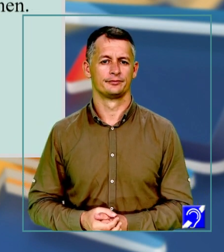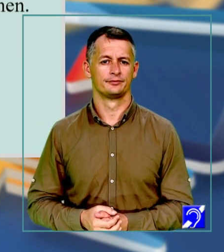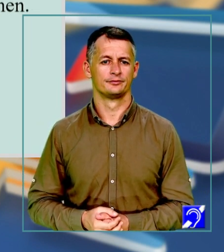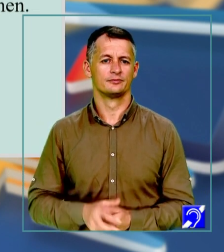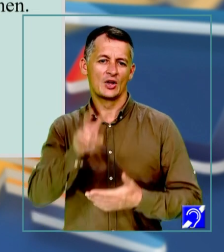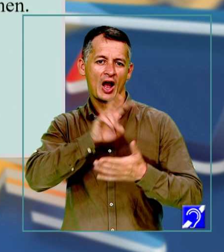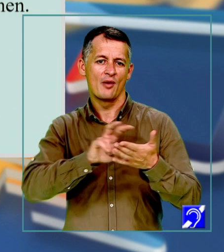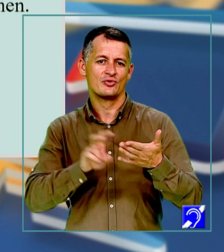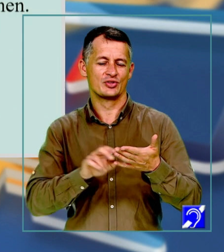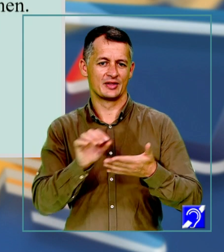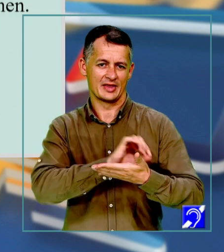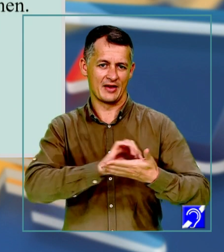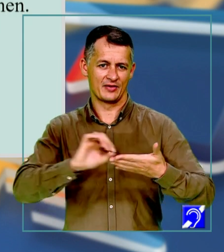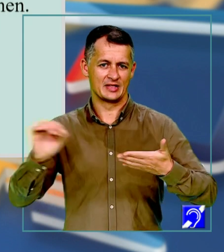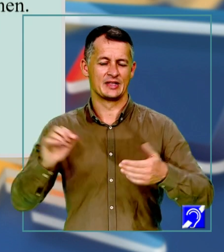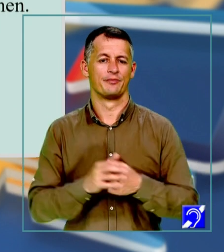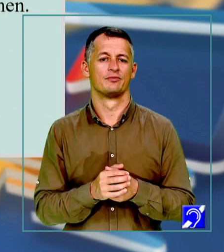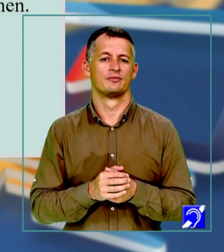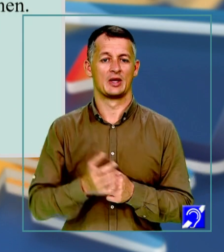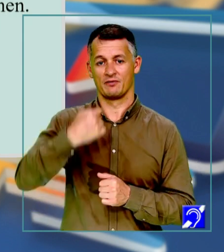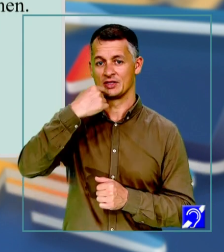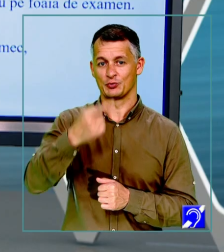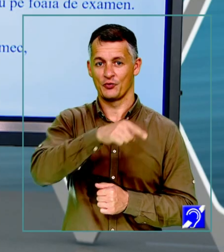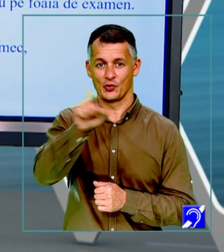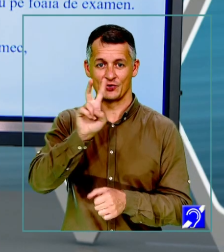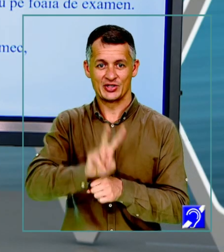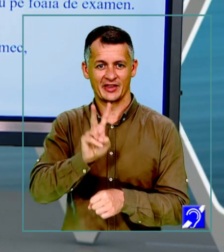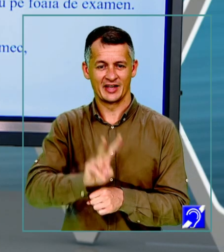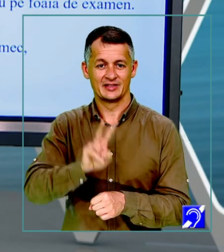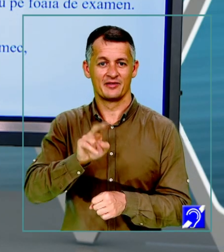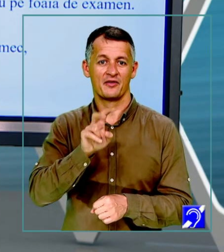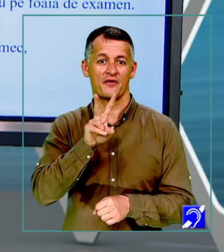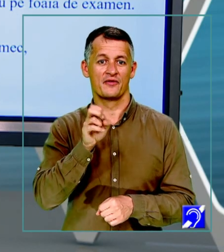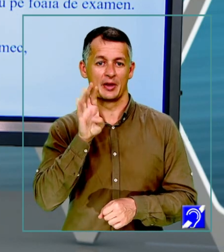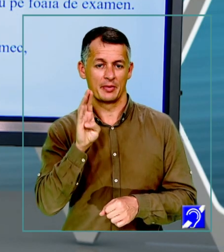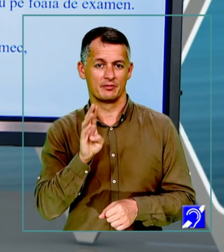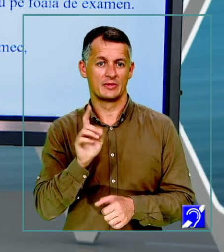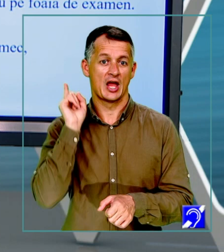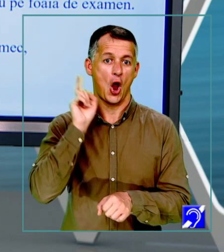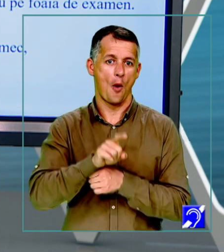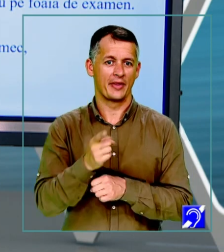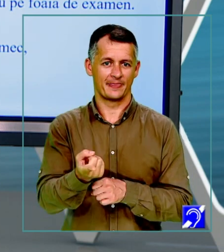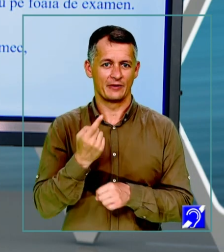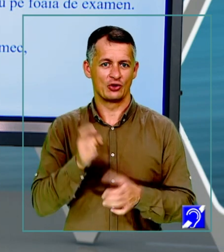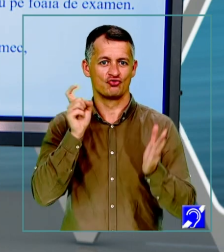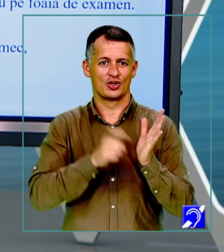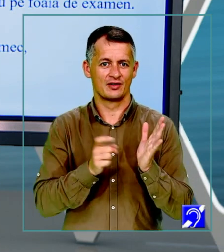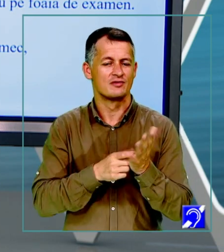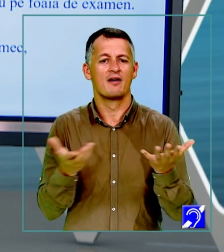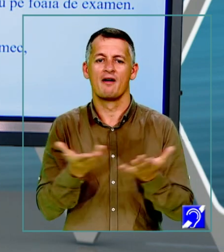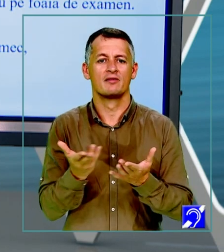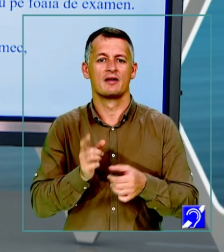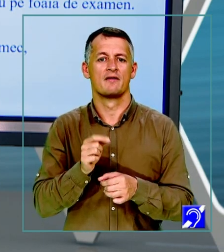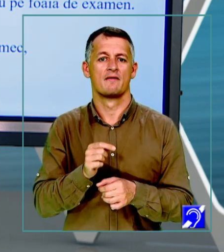definiția. Vă recomand să fiți foarte atenți la verbul de comandă din cerință. Care este verbul de